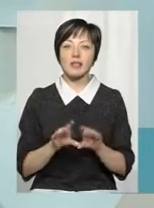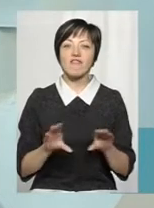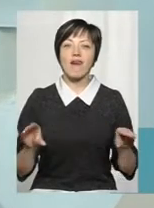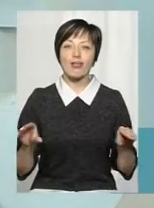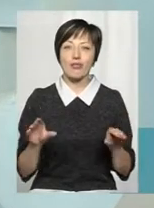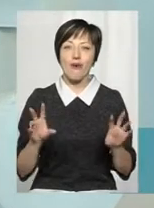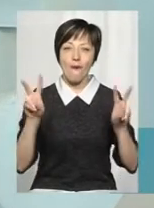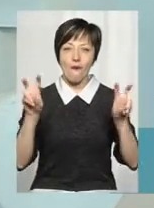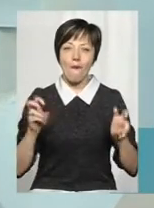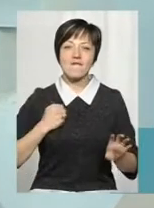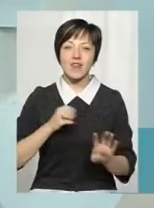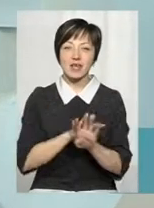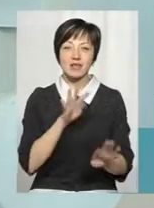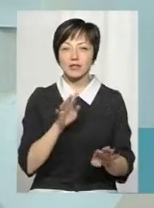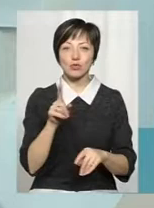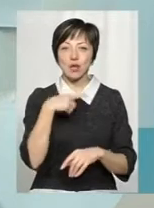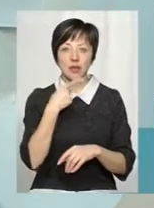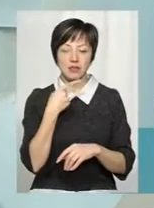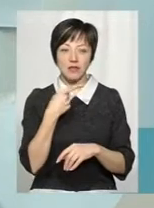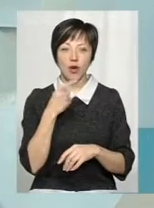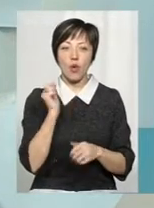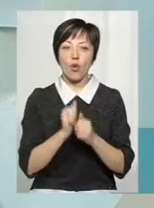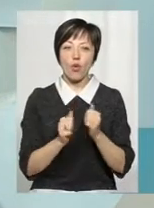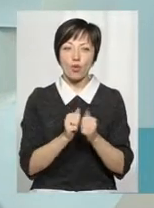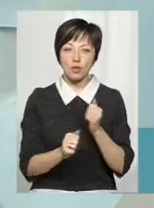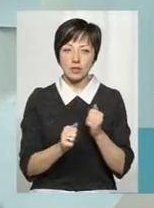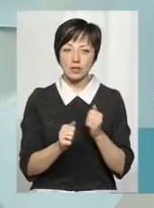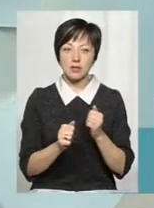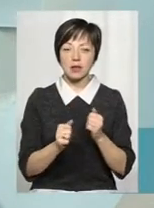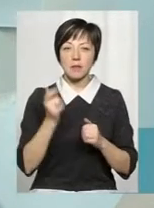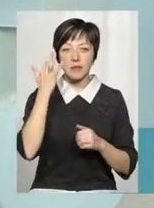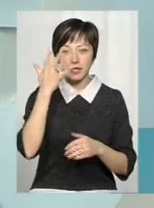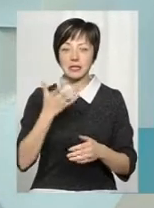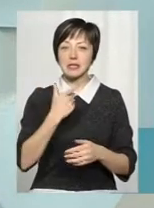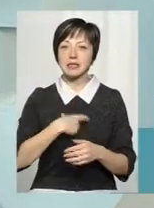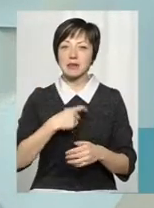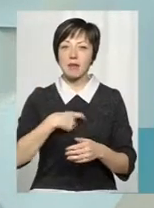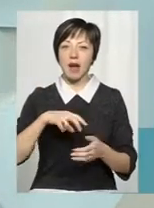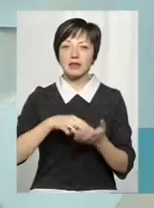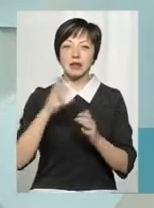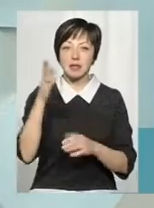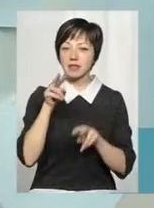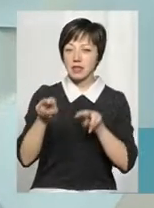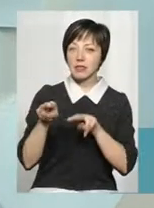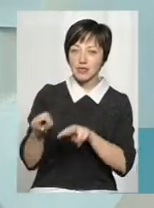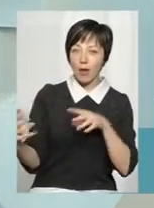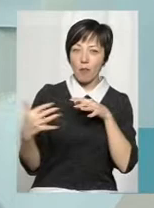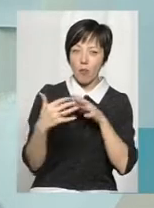так, що б там хто не казав. Каждий мніть себе стратегом, зі зірцяє бой зі сторони.